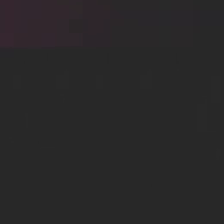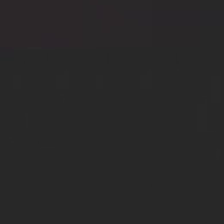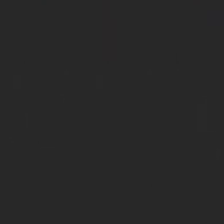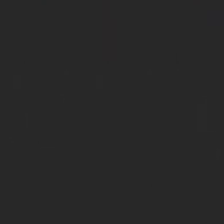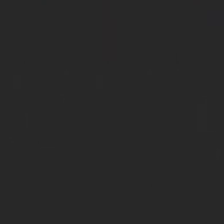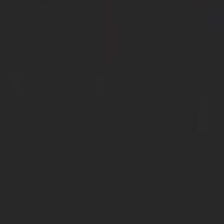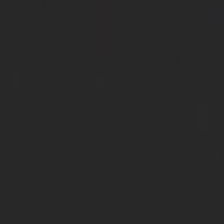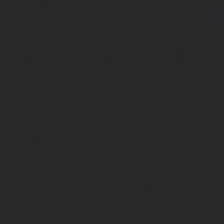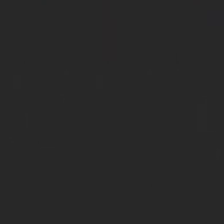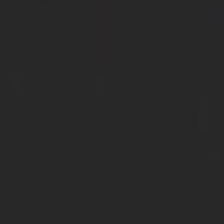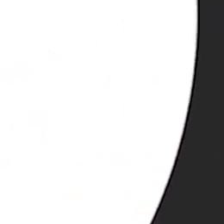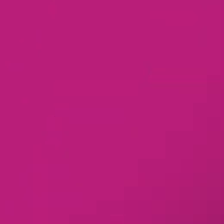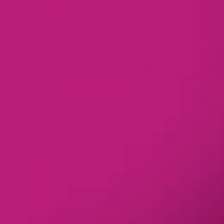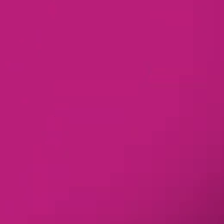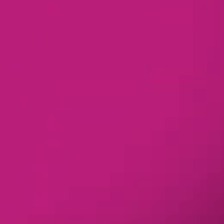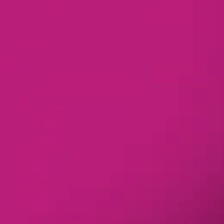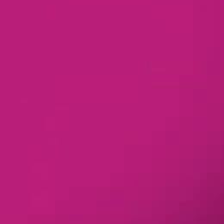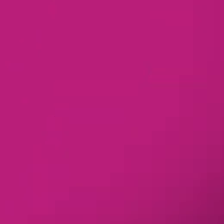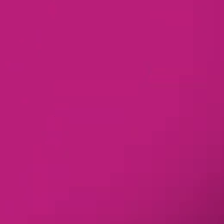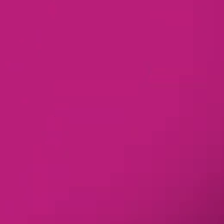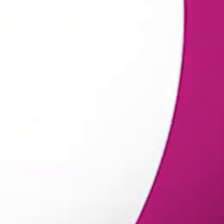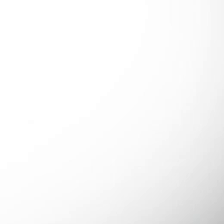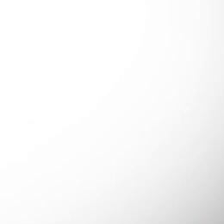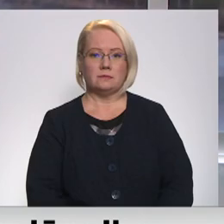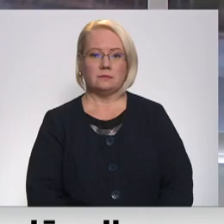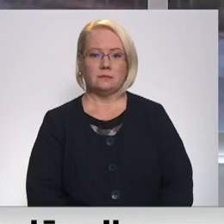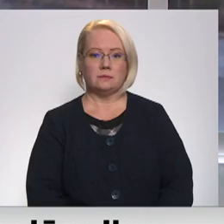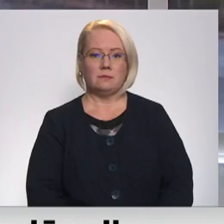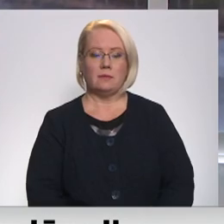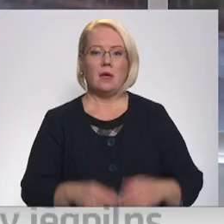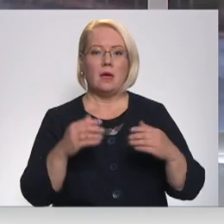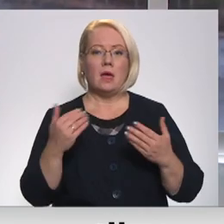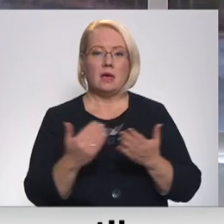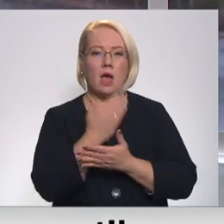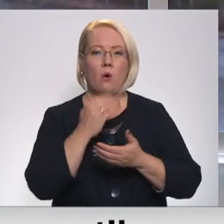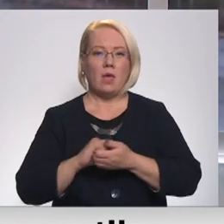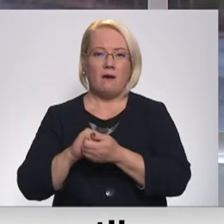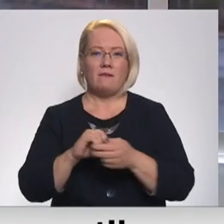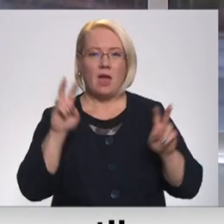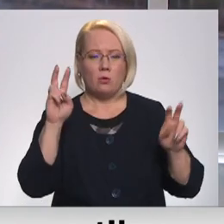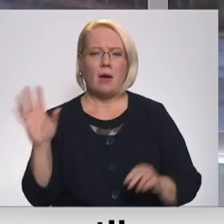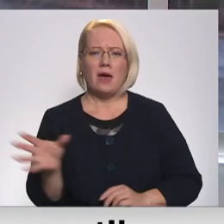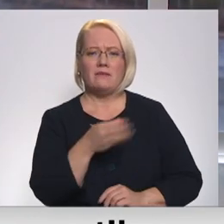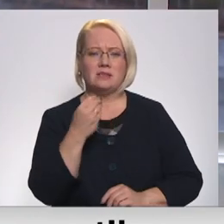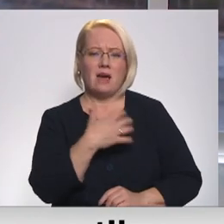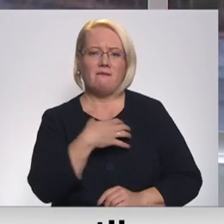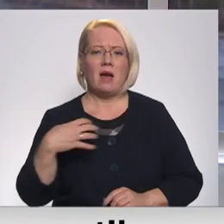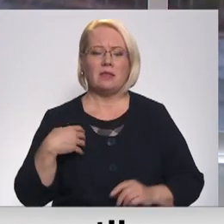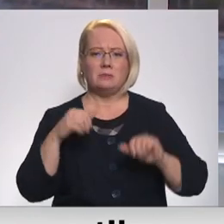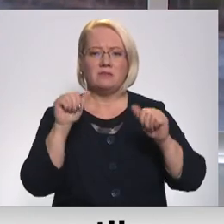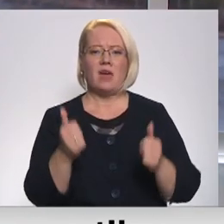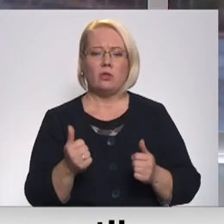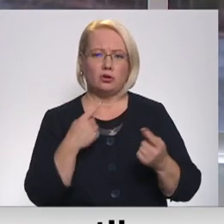Re, visi ēters ir te! Jaunajai vienotībai ar visām valdības veidošanas